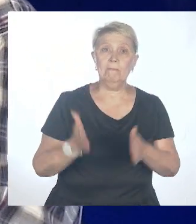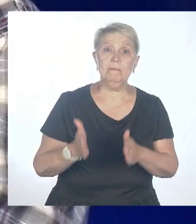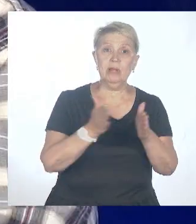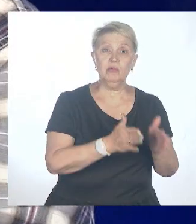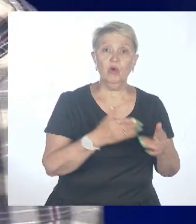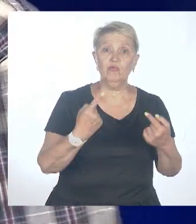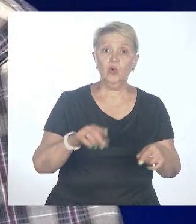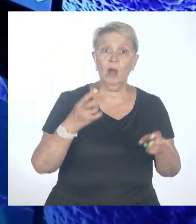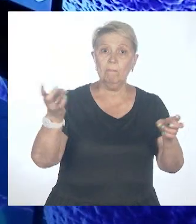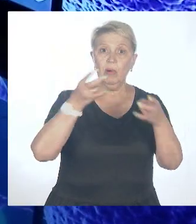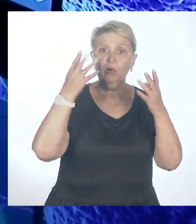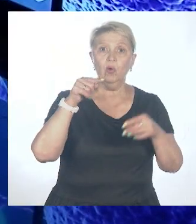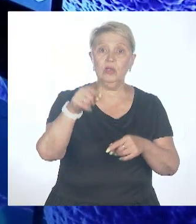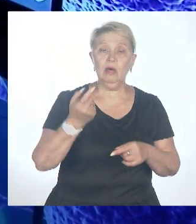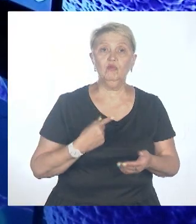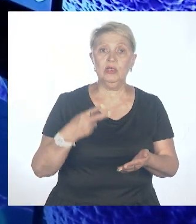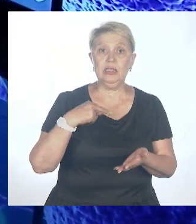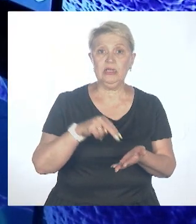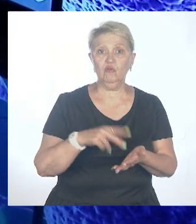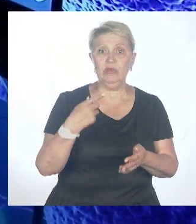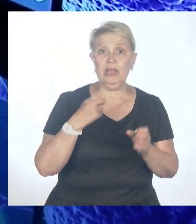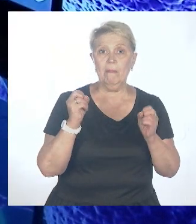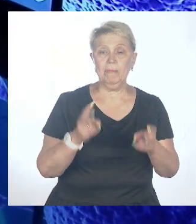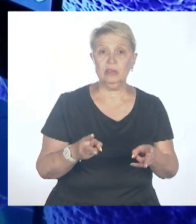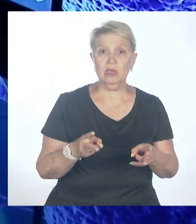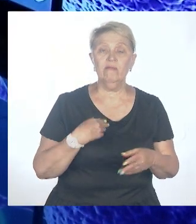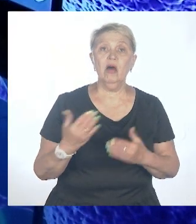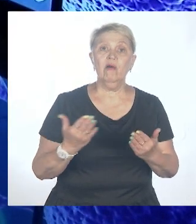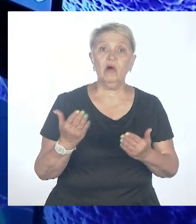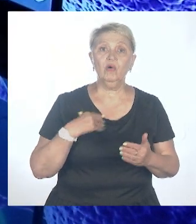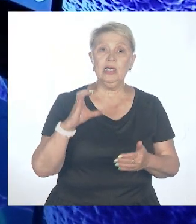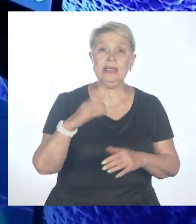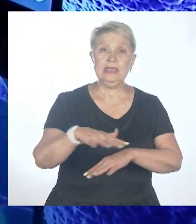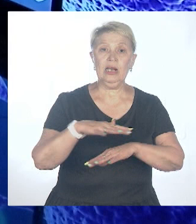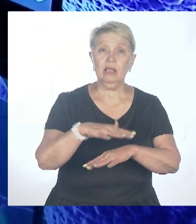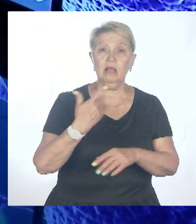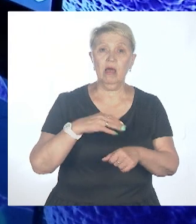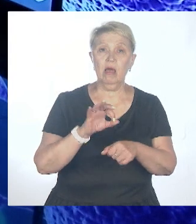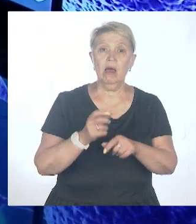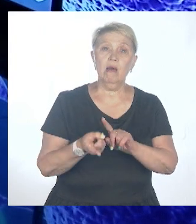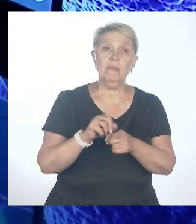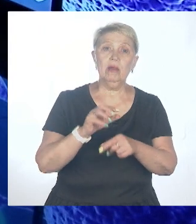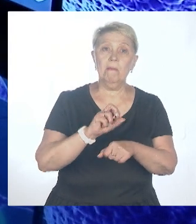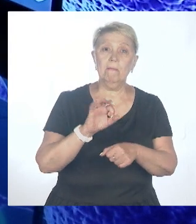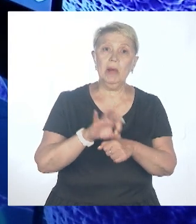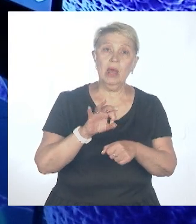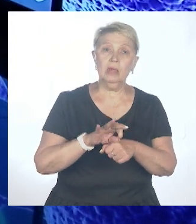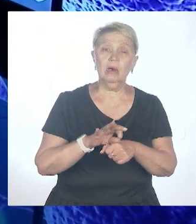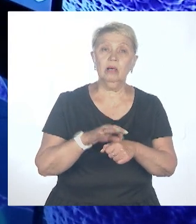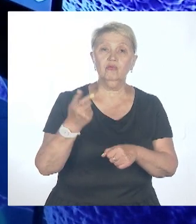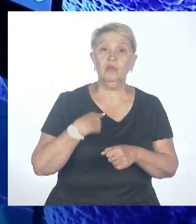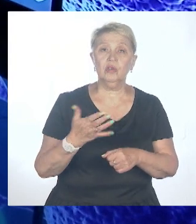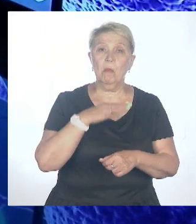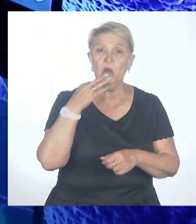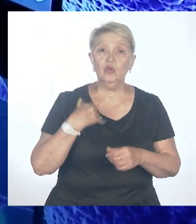популяцию он там становится опасным. В какой-то стране уже переболело довольно большое количество людей определенным подвидом омикрона.